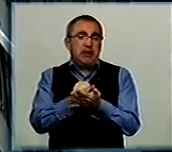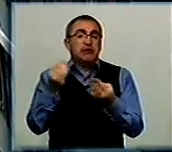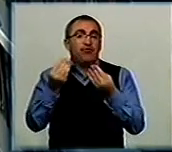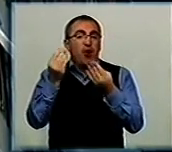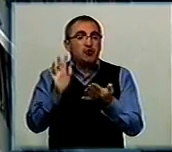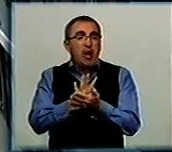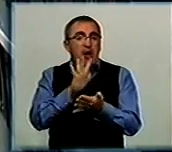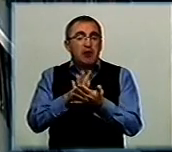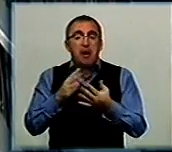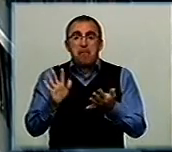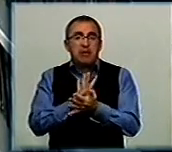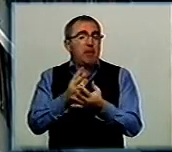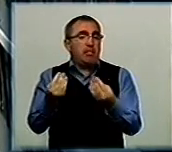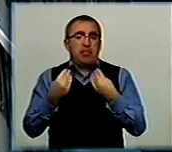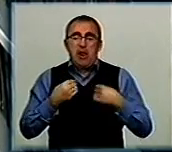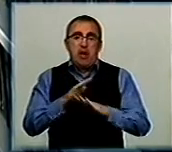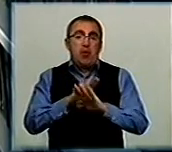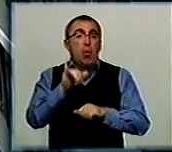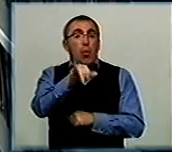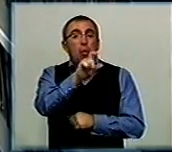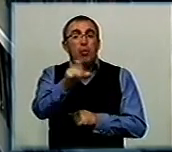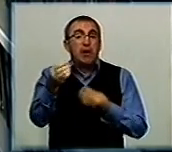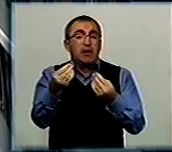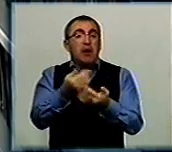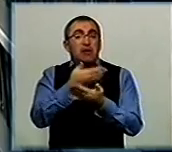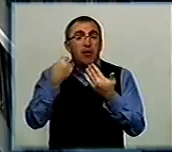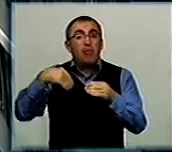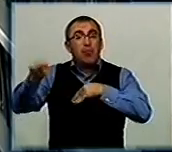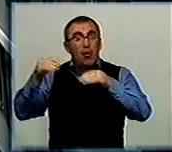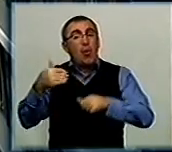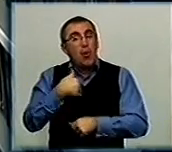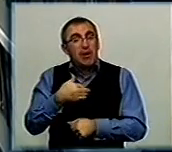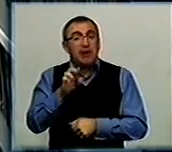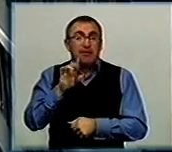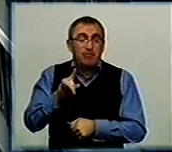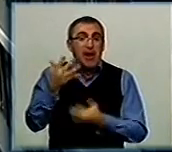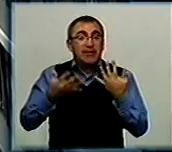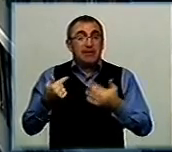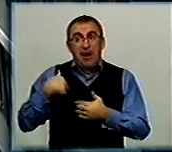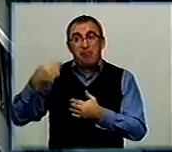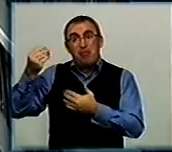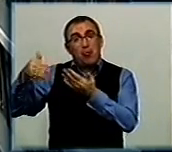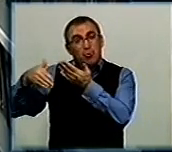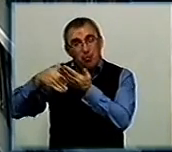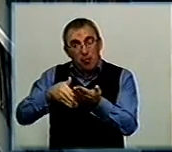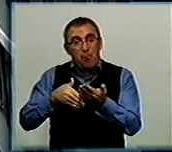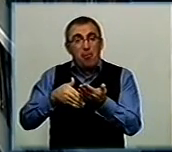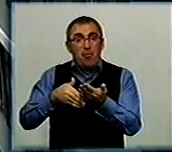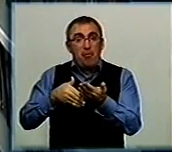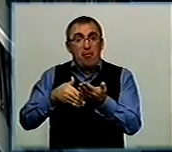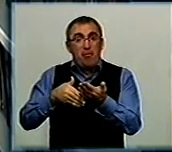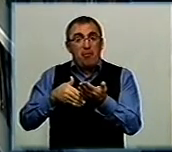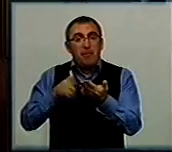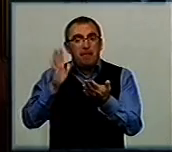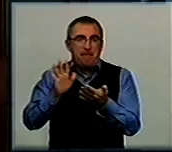газет нам безплатно не дають, а у людей грошей немає, їх покупати. Хотілося б, якби нам спонсори або хтось допомогли б нам з